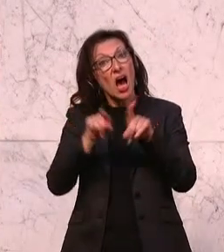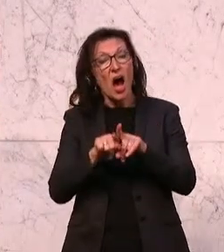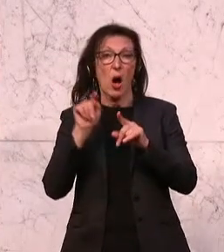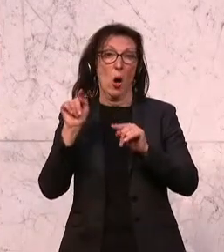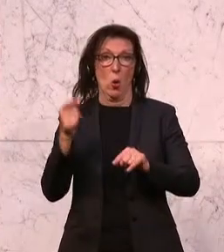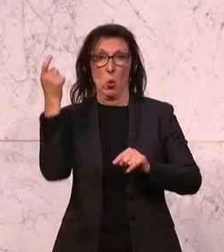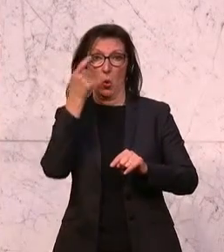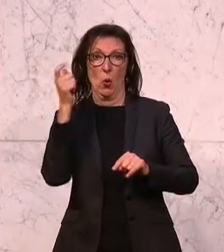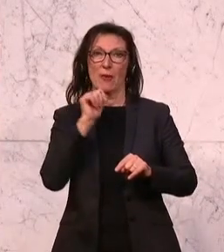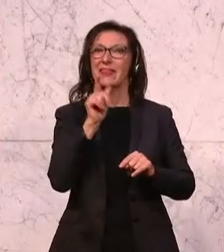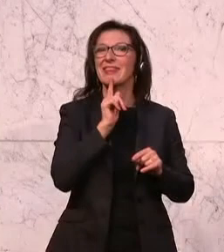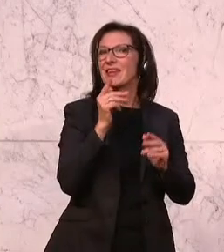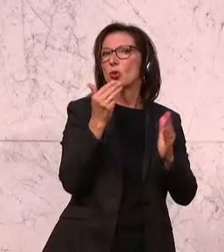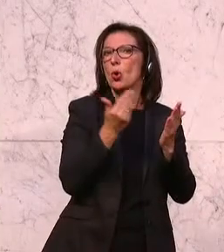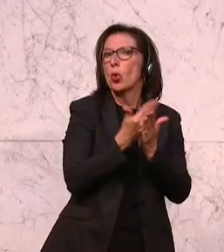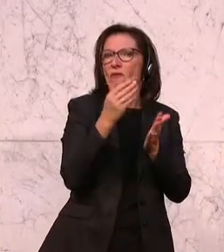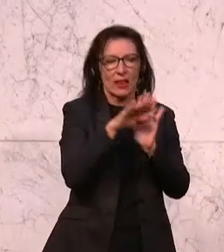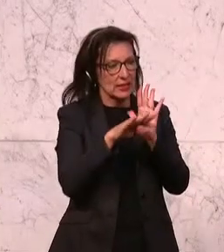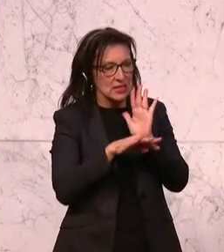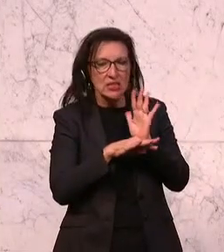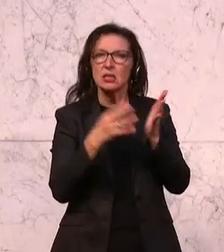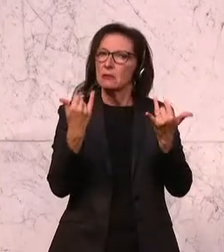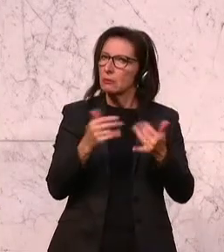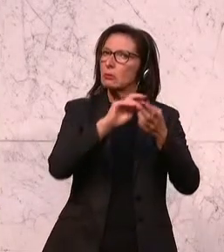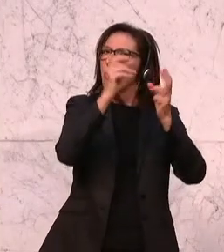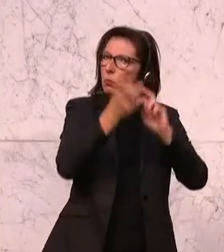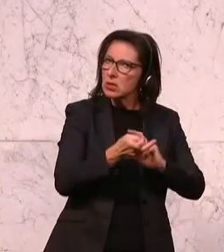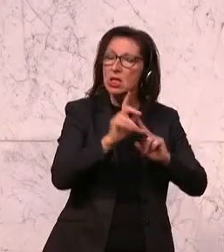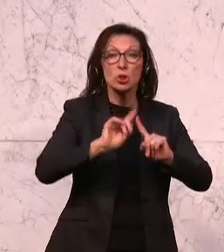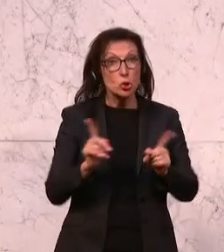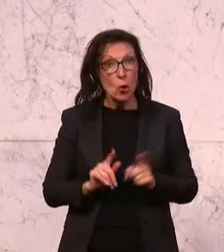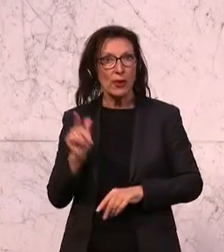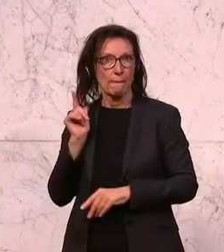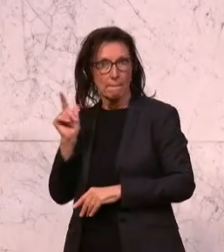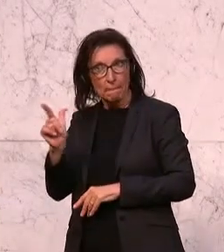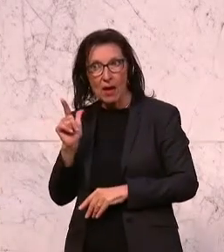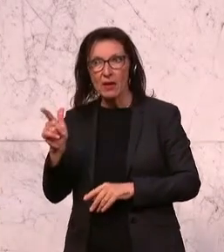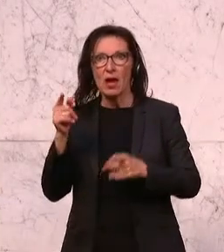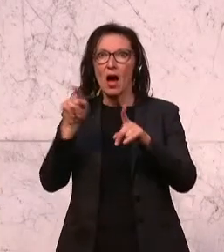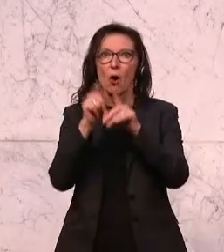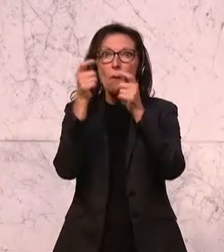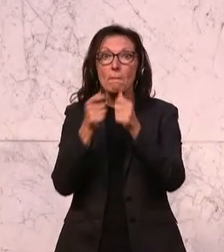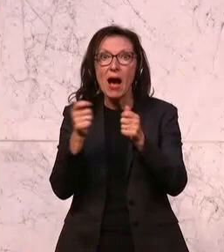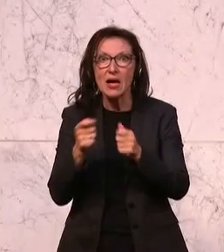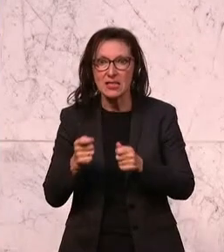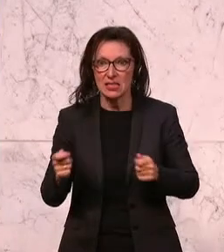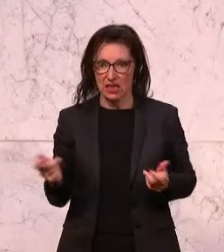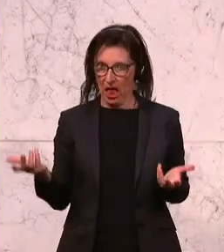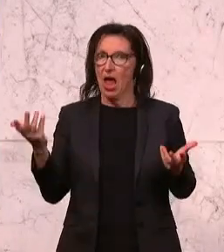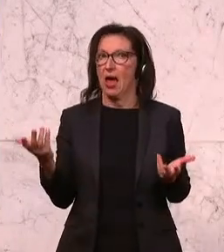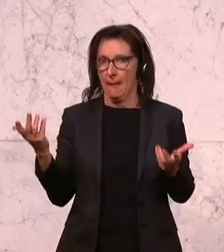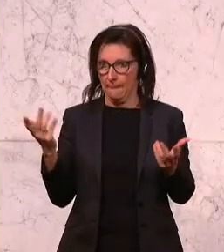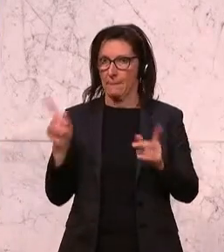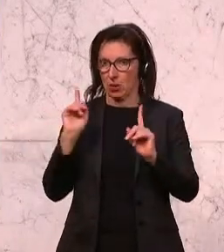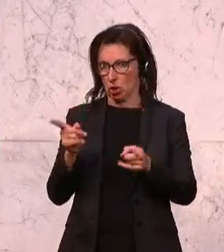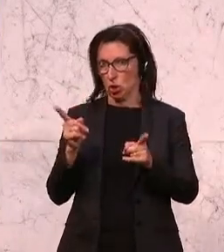sondern nicht nur eine Novelle umzusetzen, die wir jetzt alle gemeinsam setzen, sondern auch diese Maßnahmen durchzuführen, die ich Ihnen vorgeschlagen